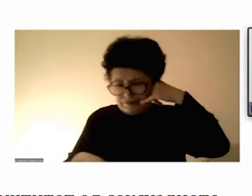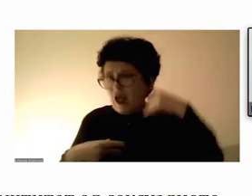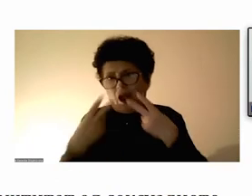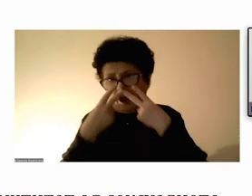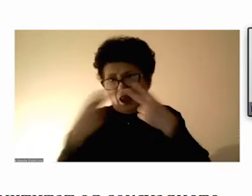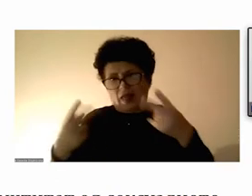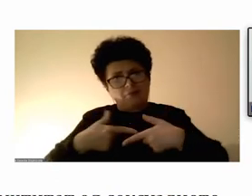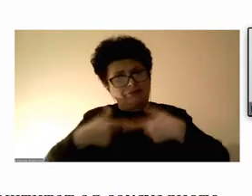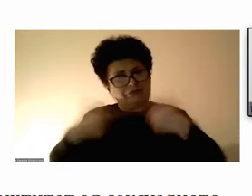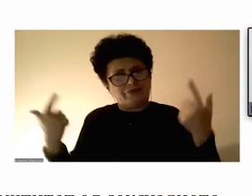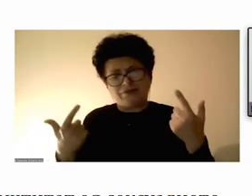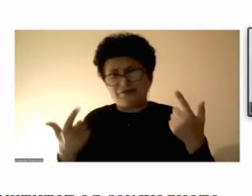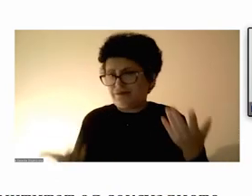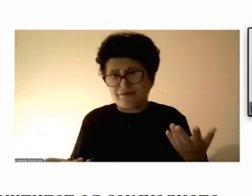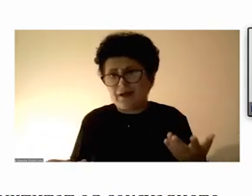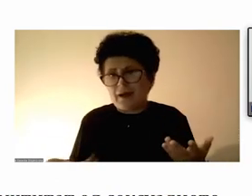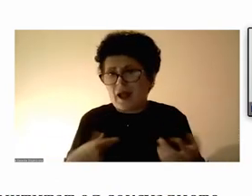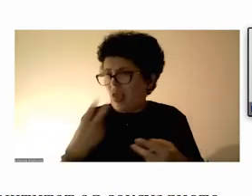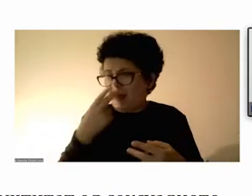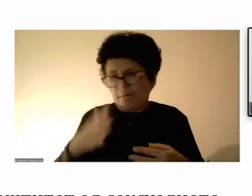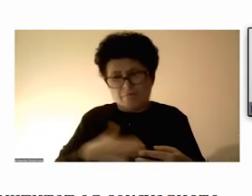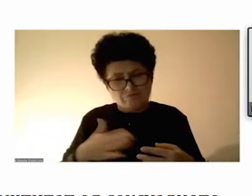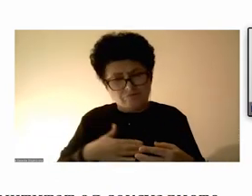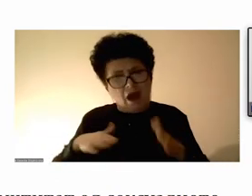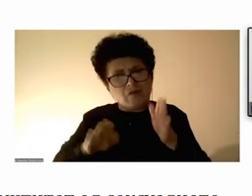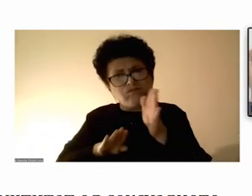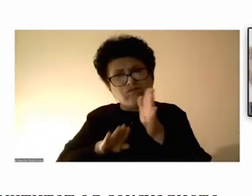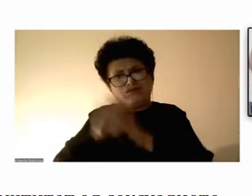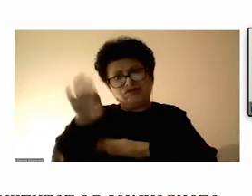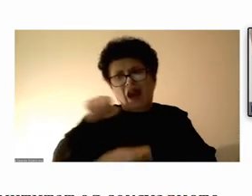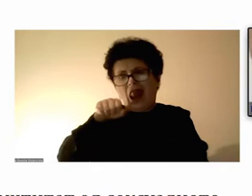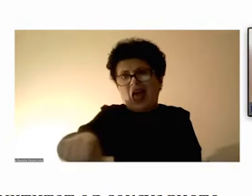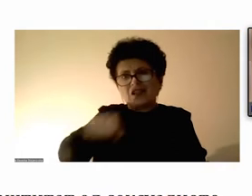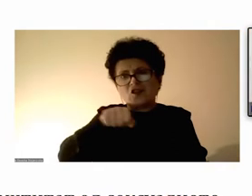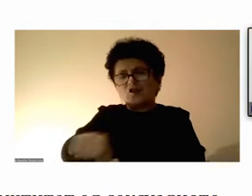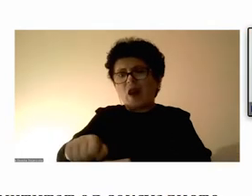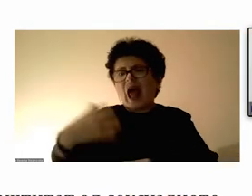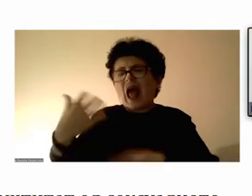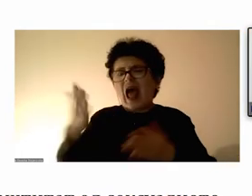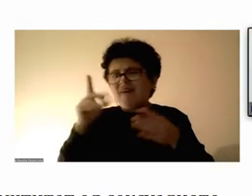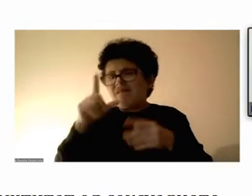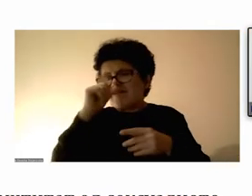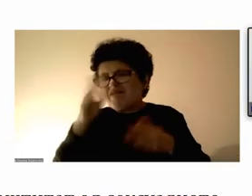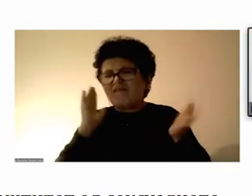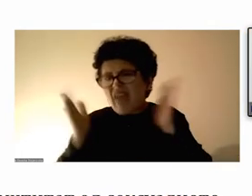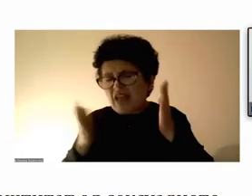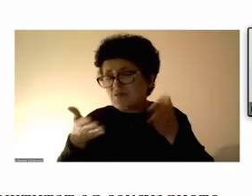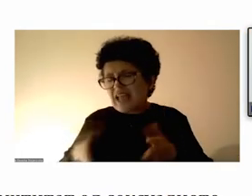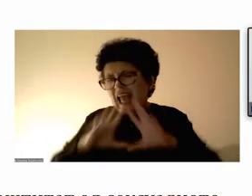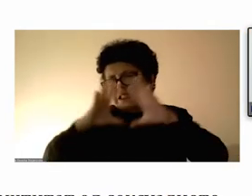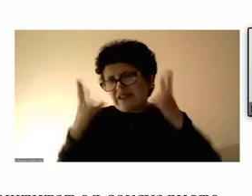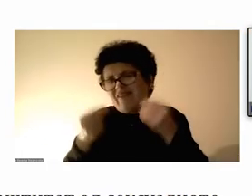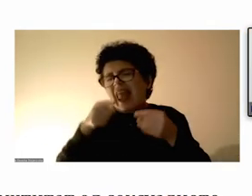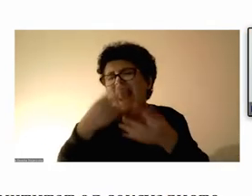и тоа како има зголемено насилство на социални мрежи, што е нормално затоа што сега се е фокусирано